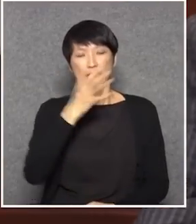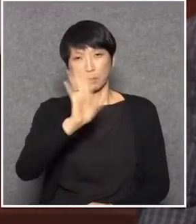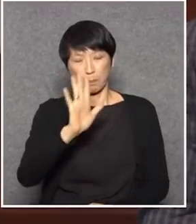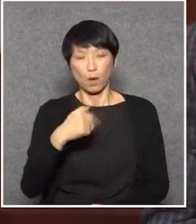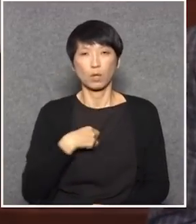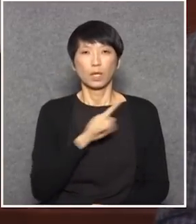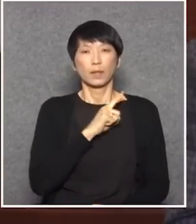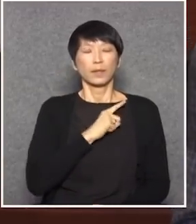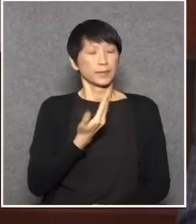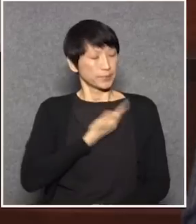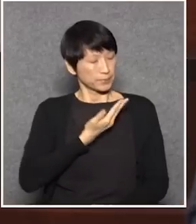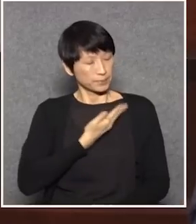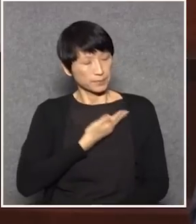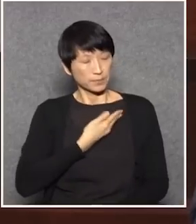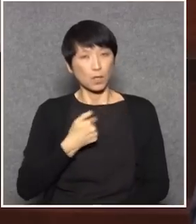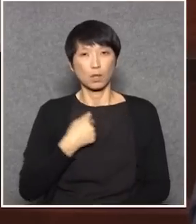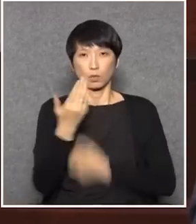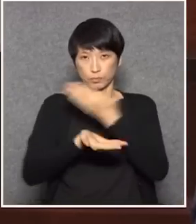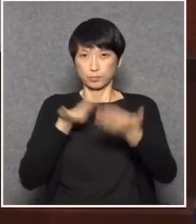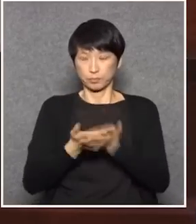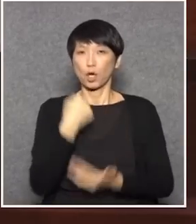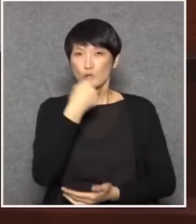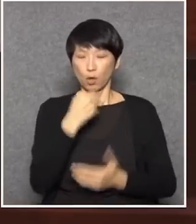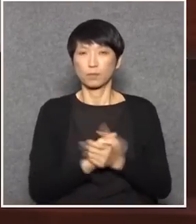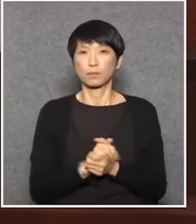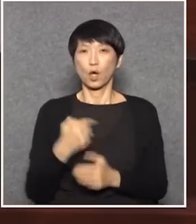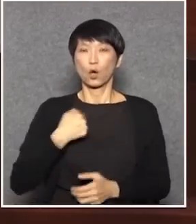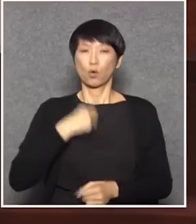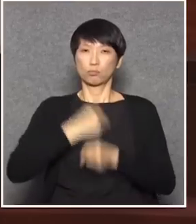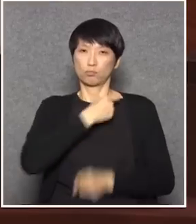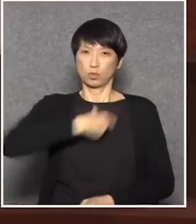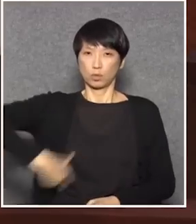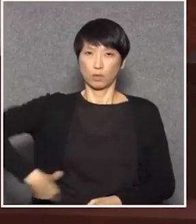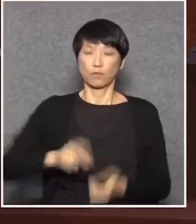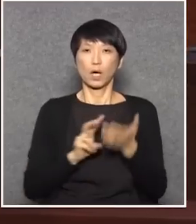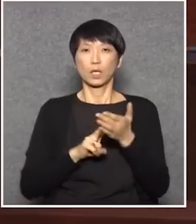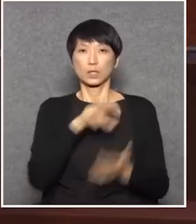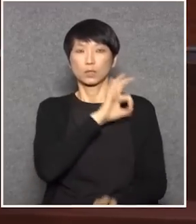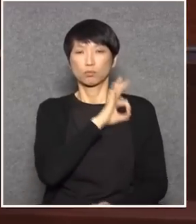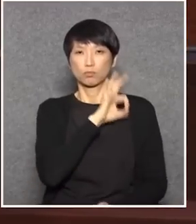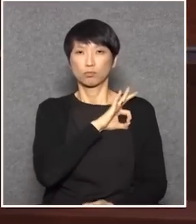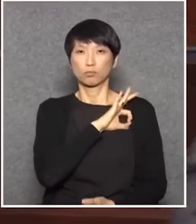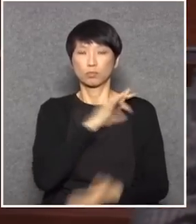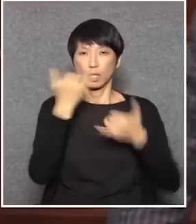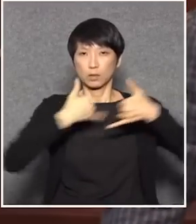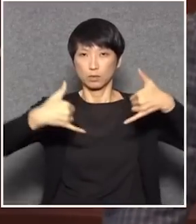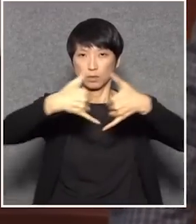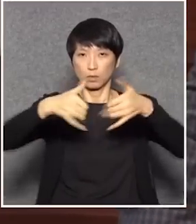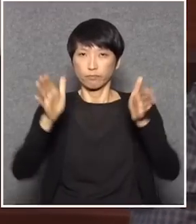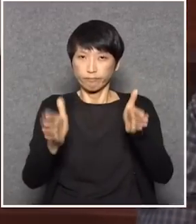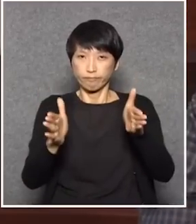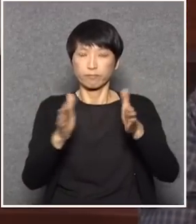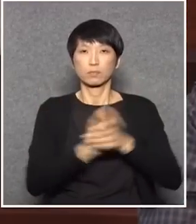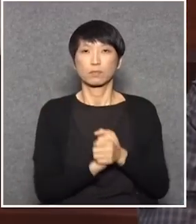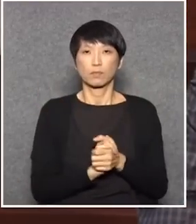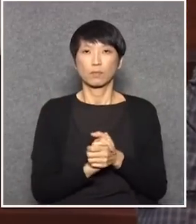要委屈求全說回來作為一個立法會議員在我們議事廳裡有